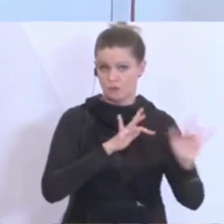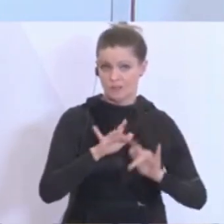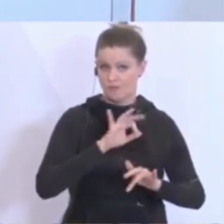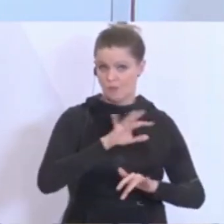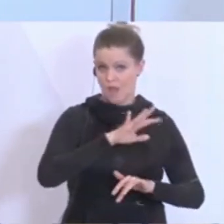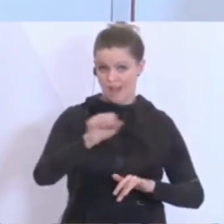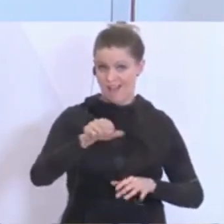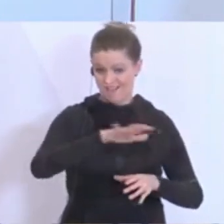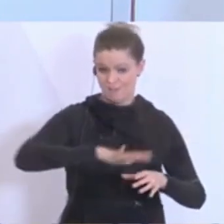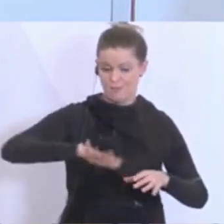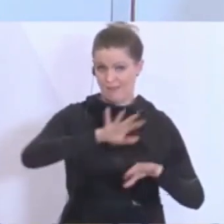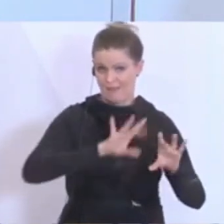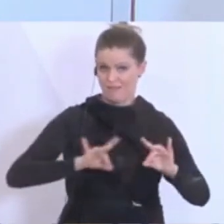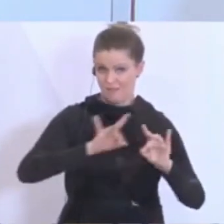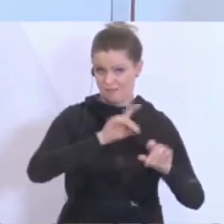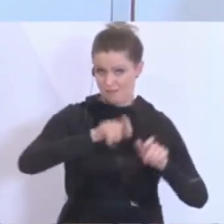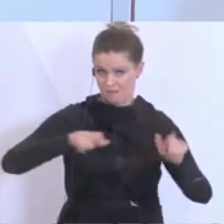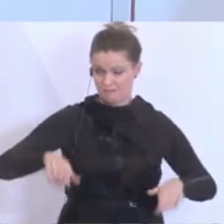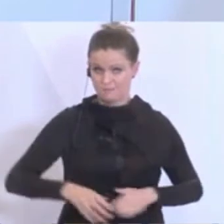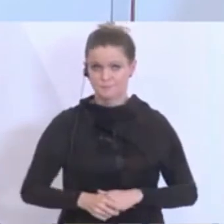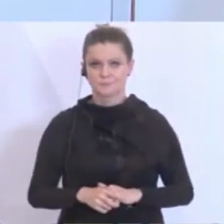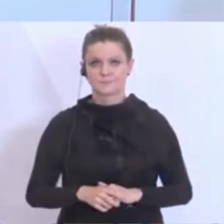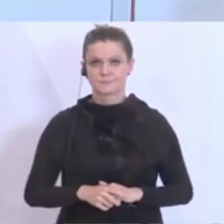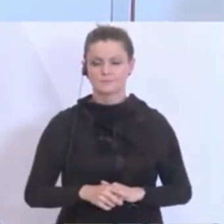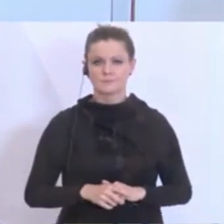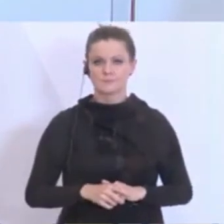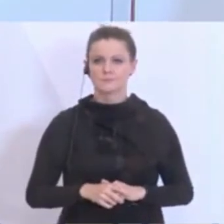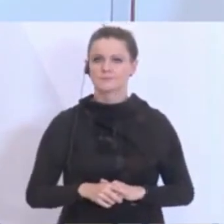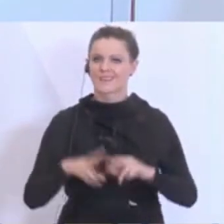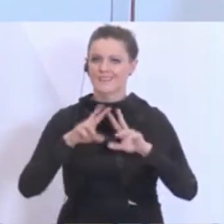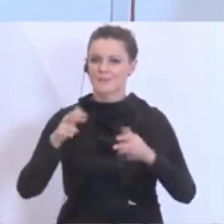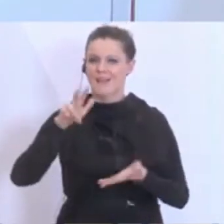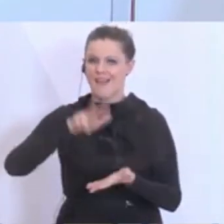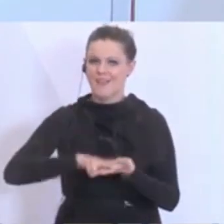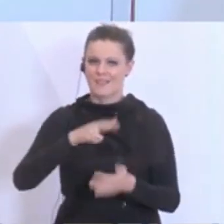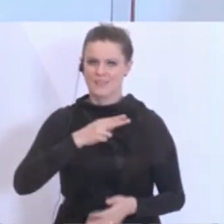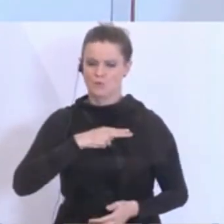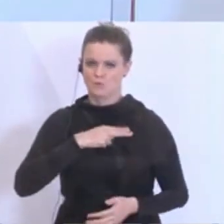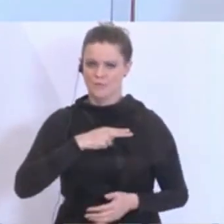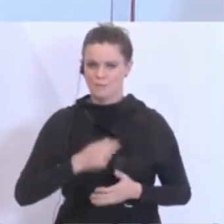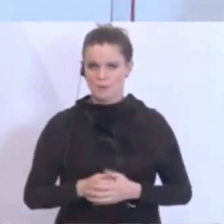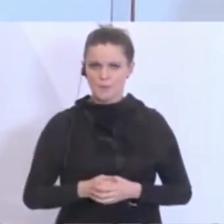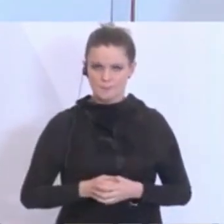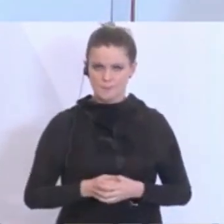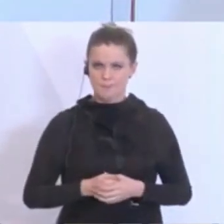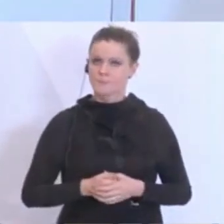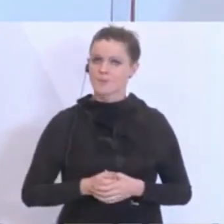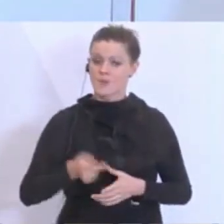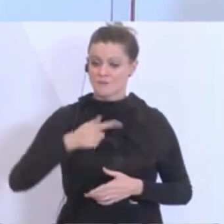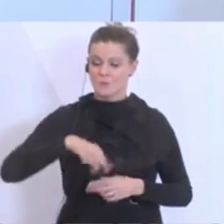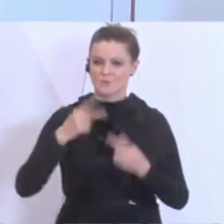alle im Ressort. Zum Punkt, was die Frage anbelangt, Anerkennungsprämie. Es war uns wichtig, dass die